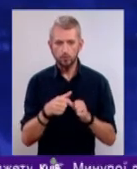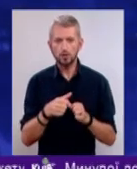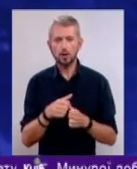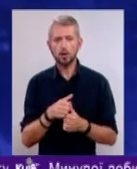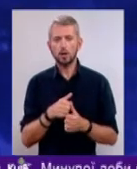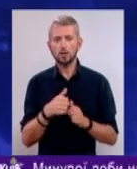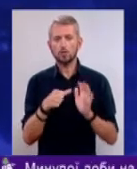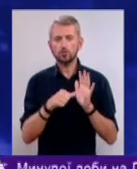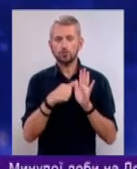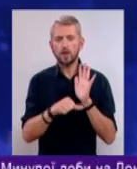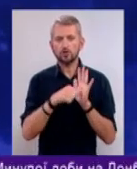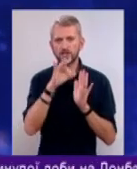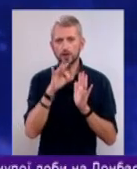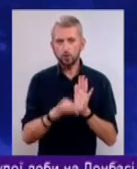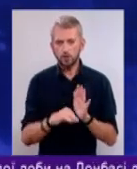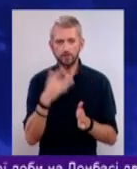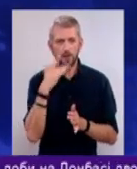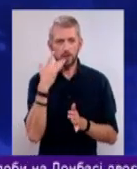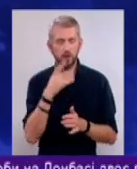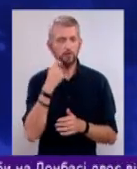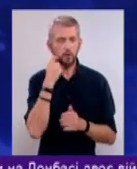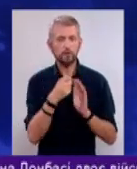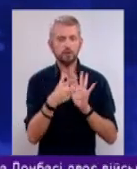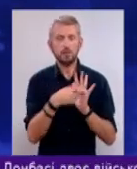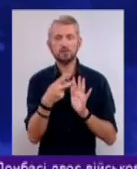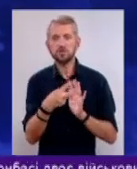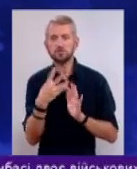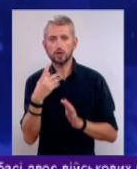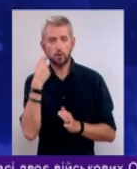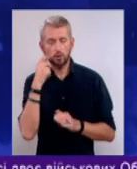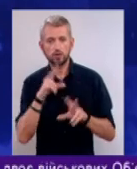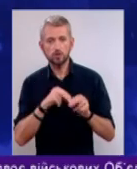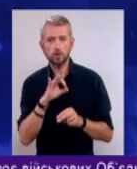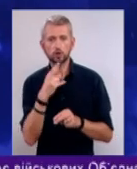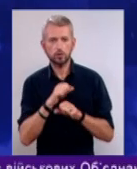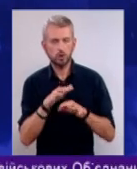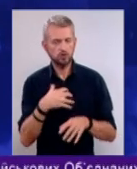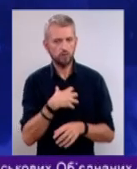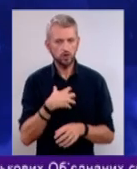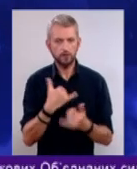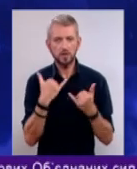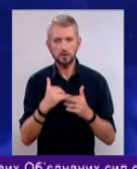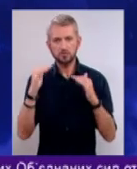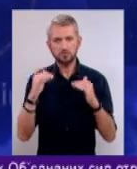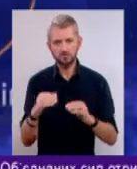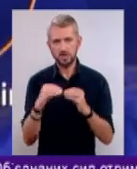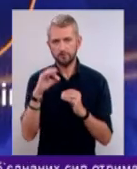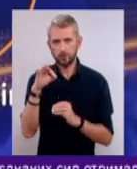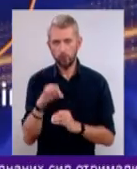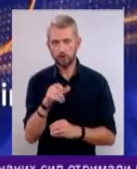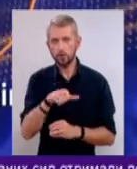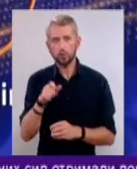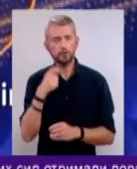до 24 років вважали, що соцмережі важливі для них. Нині цей показник знизився майже на 10%. А люди